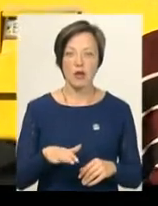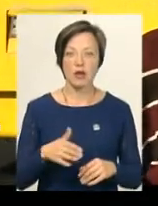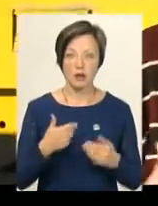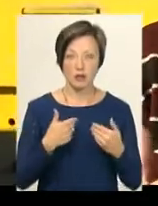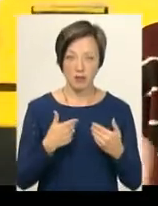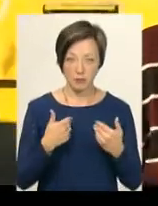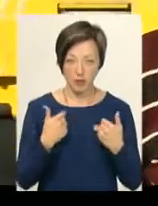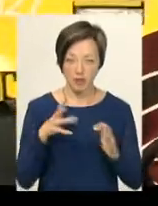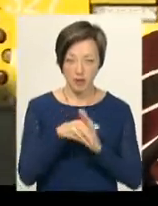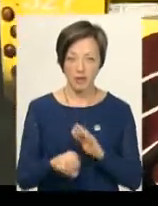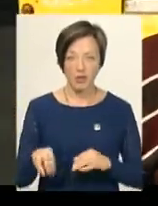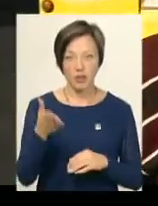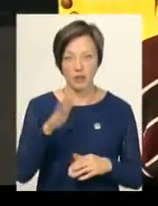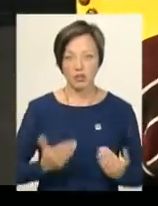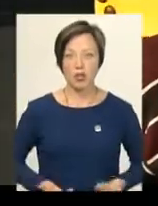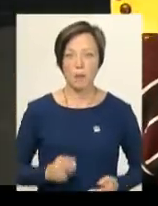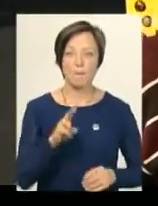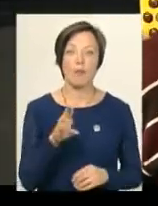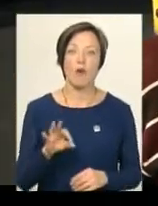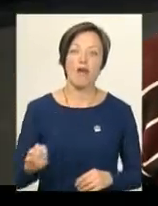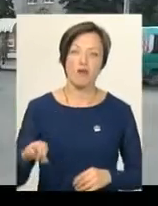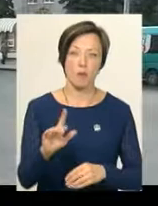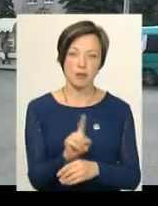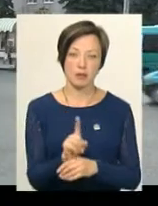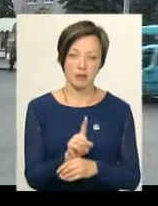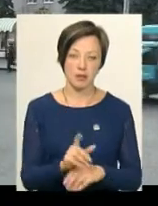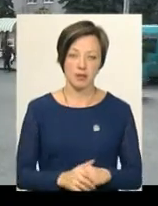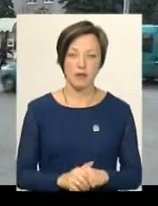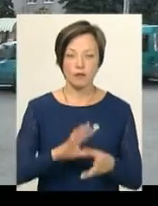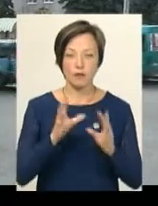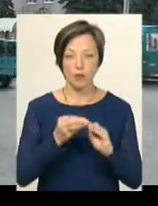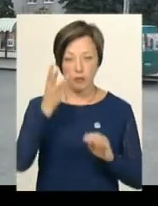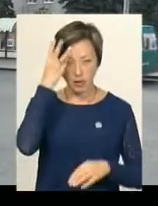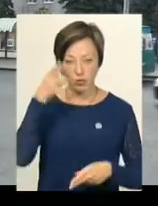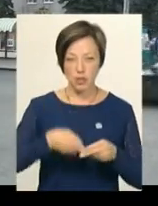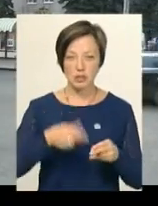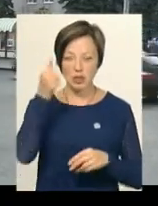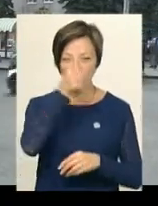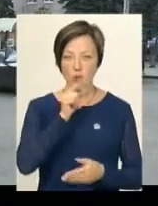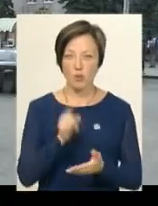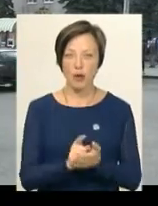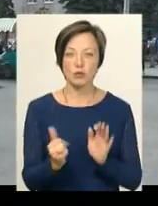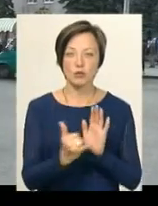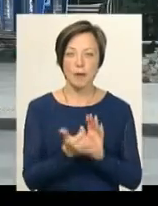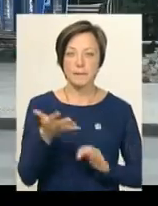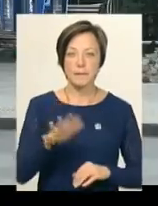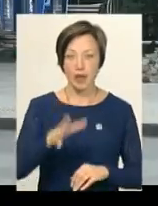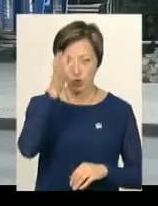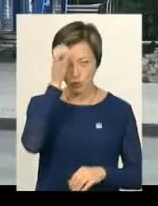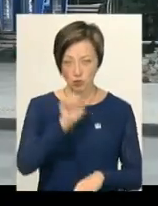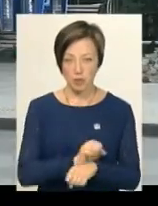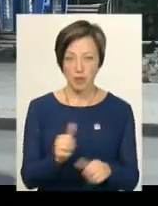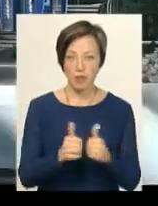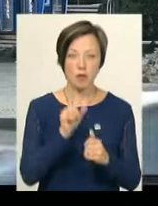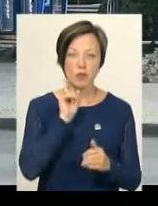Європу, то давайте будемо жити по європейському стандартах. Усього Хмельницькому до кінця року має встановити п'ять розумних зупинок поблизу